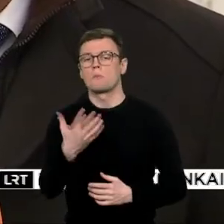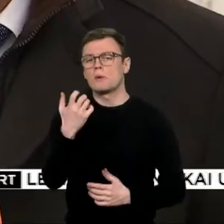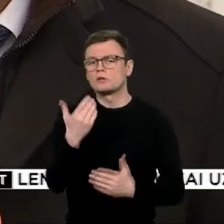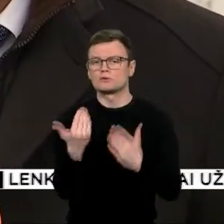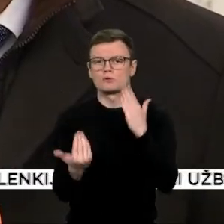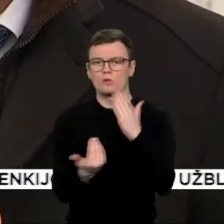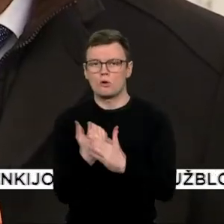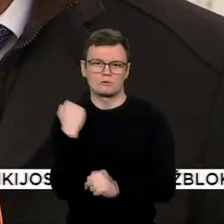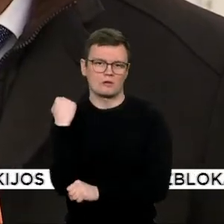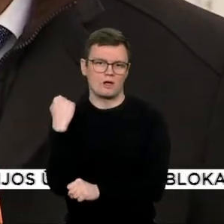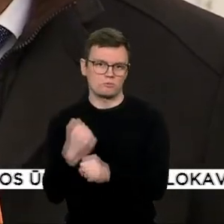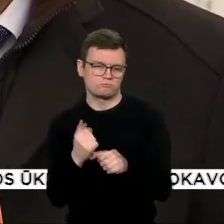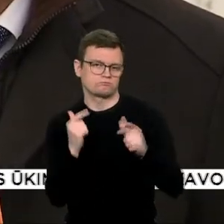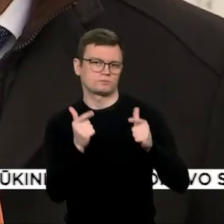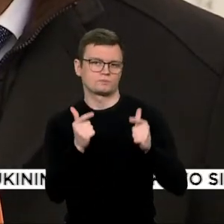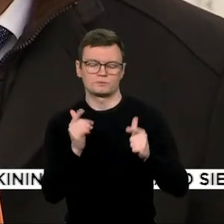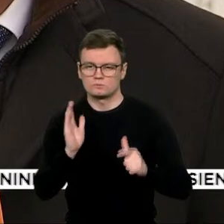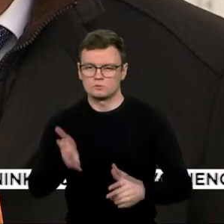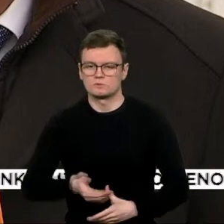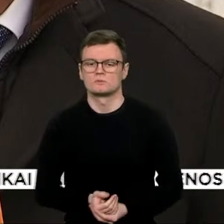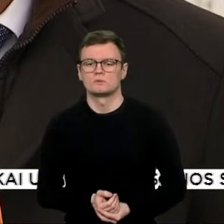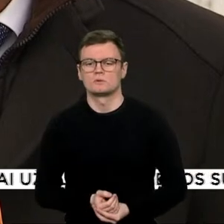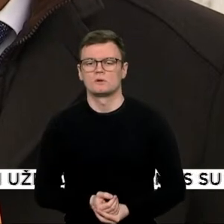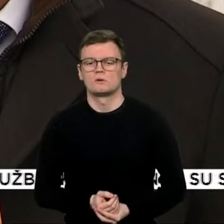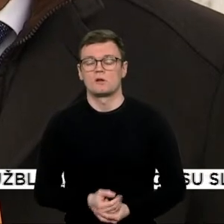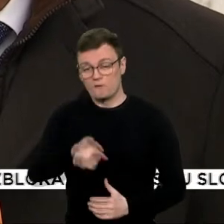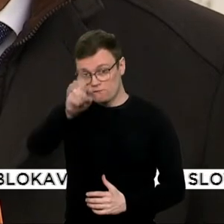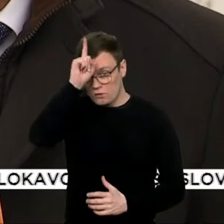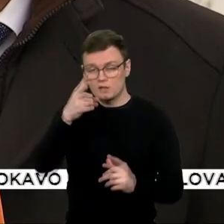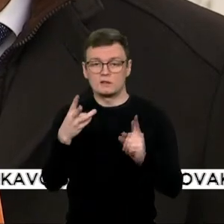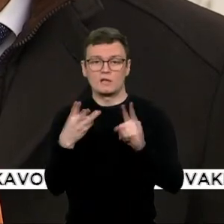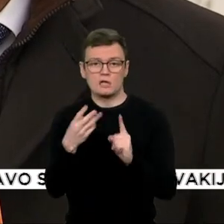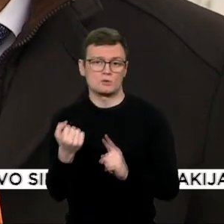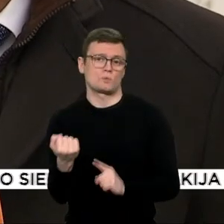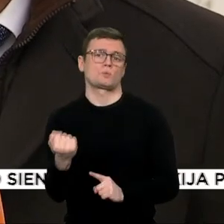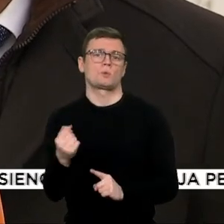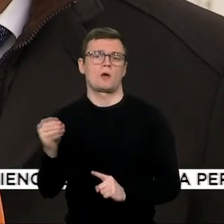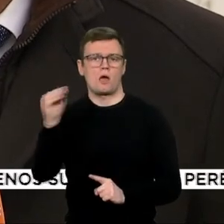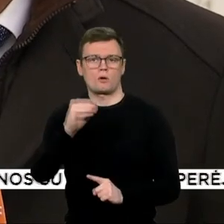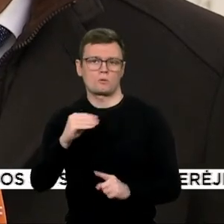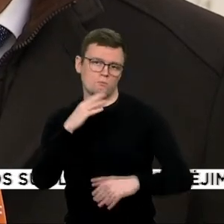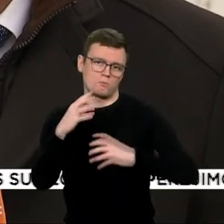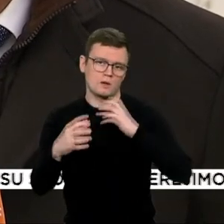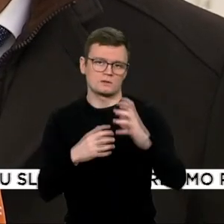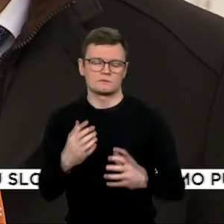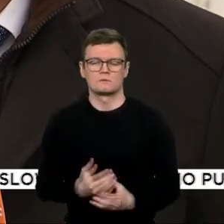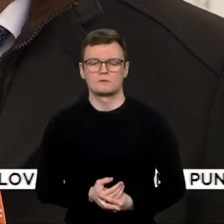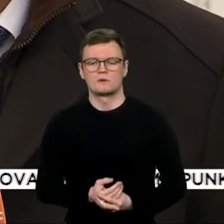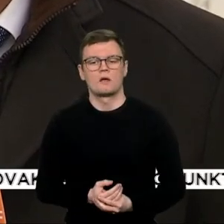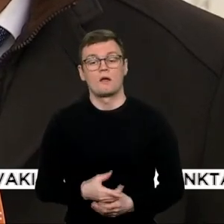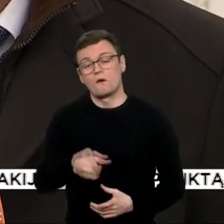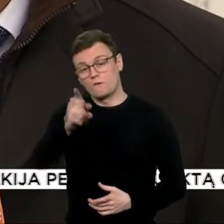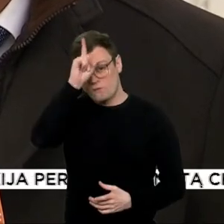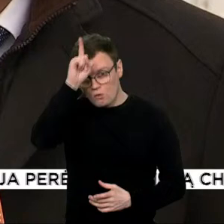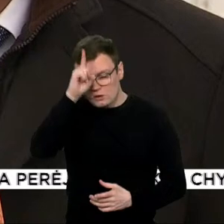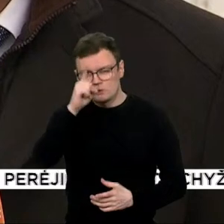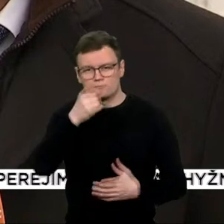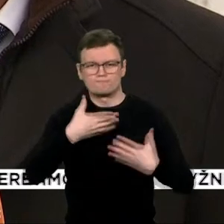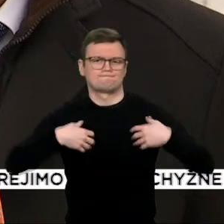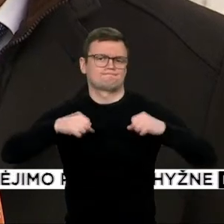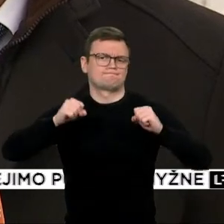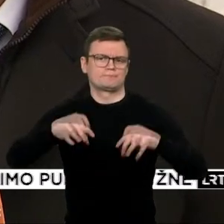Vokietija – trečia pagaldydė ekonomika pasaulyje. Esu įsitikinęs, kad Vokietija ryši skirti lėšų tam, kad galėtume